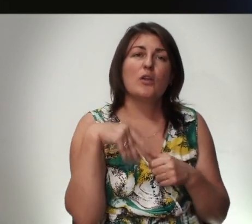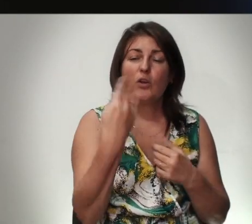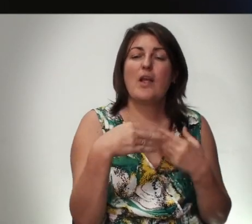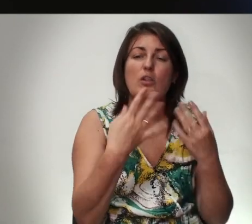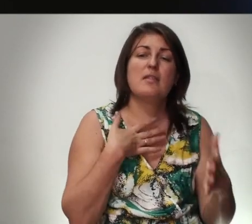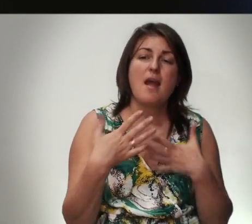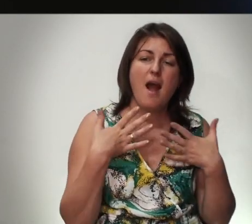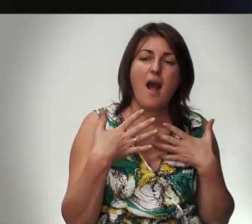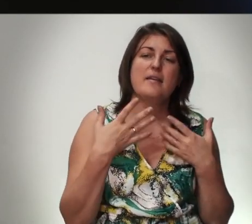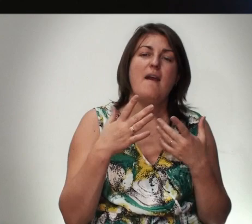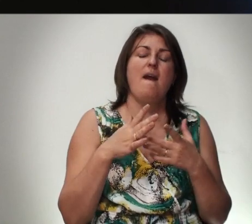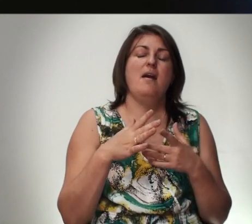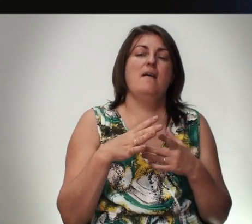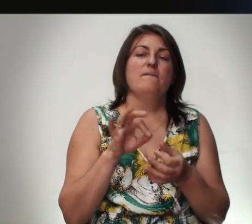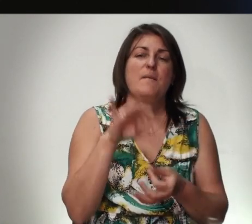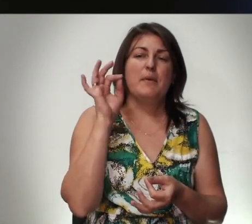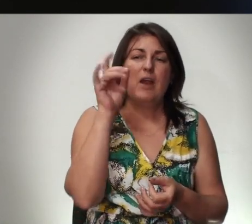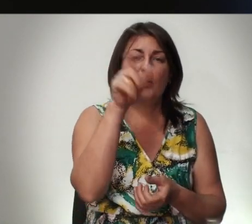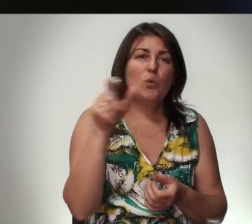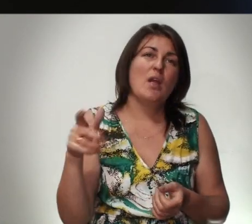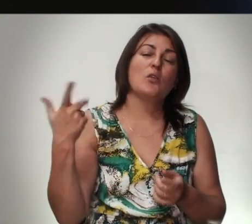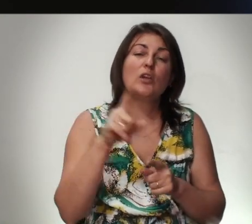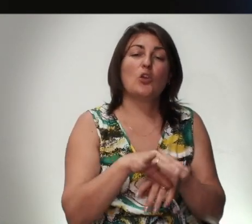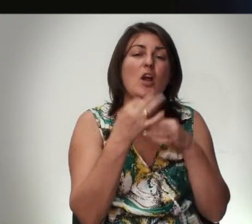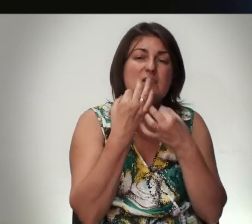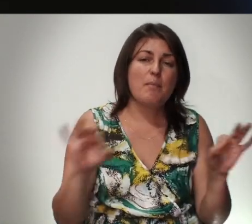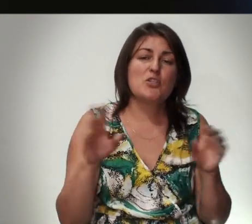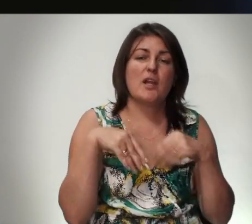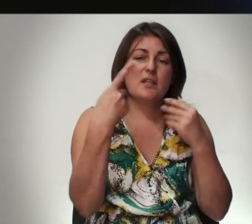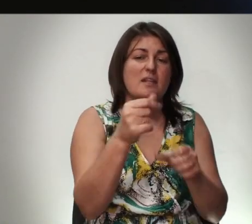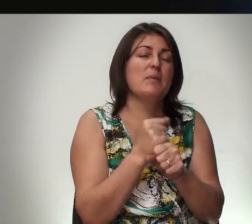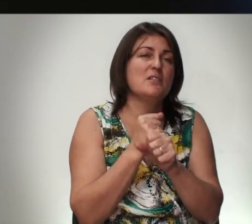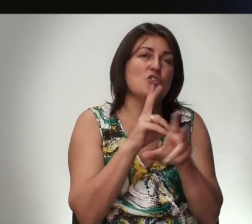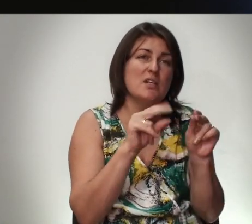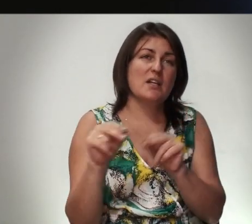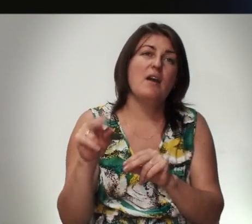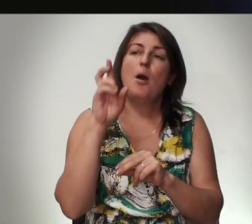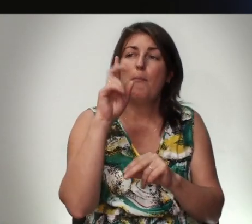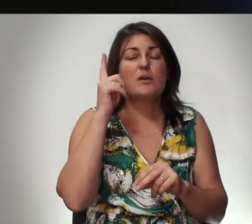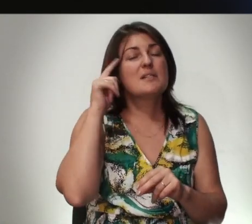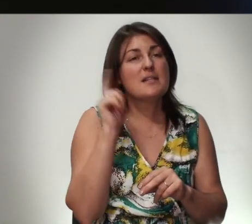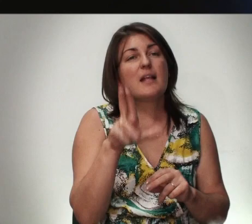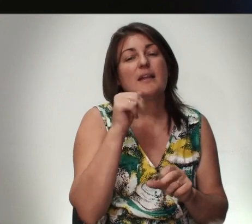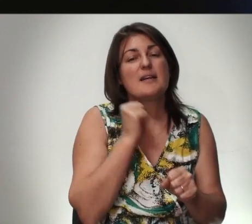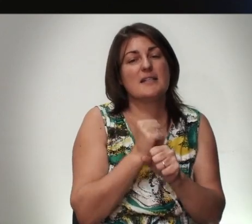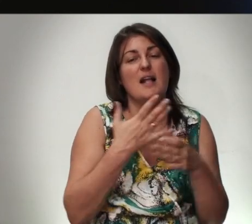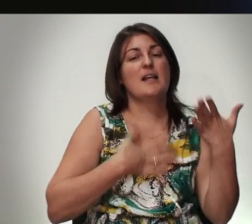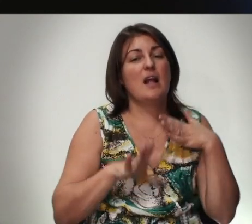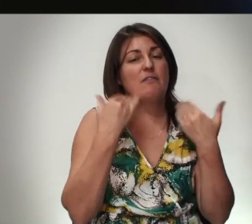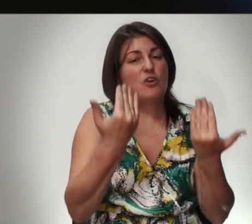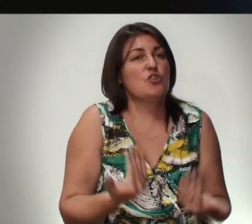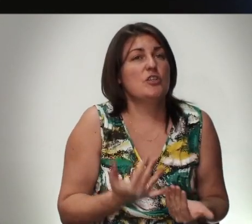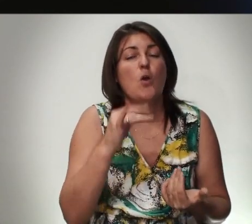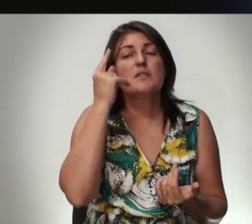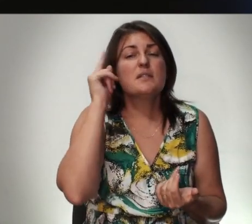Дыхание Выпрямляет Людей Тот Который Освобождает И делает Тебя Счастливыми Бог Знает Как Сделать Радость В твоей Жизни